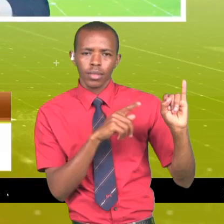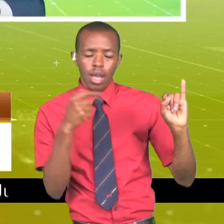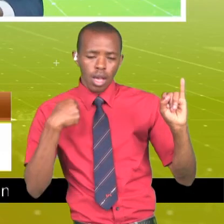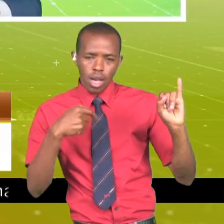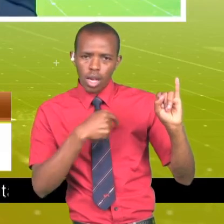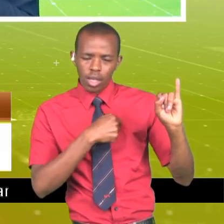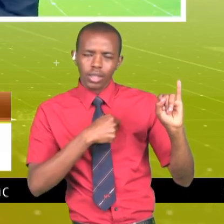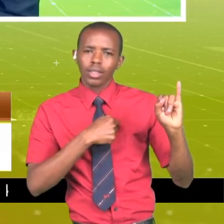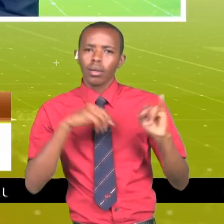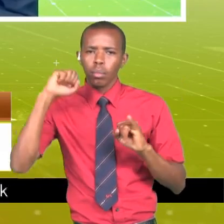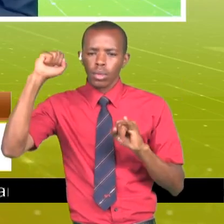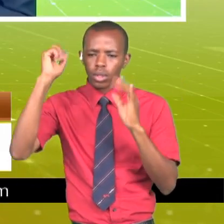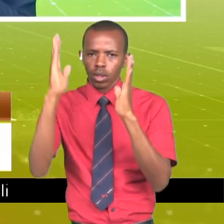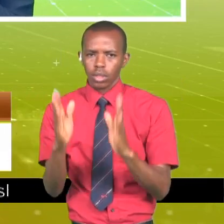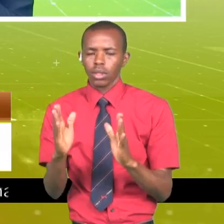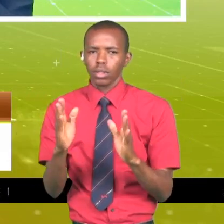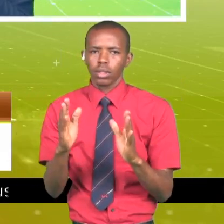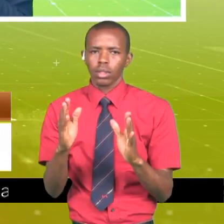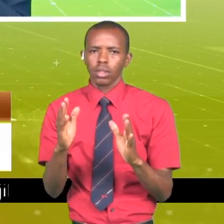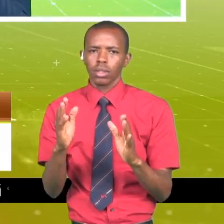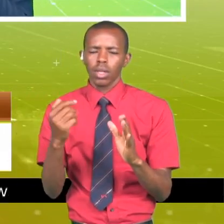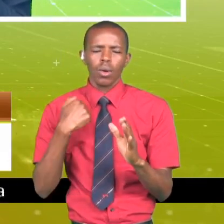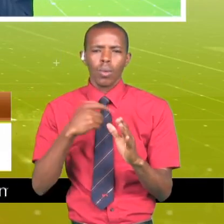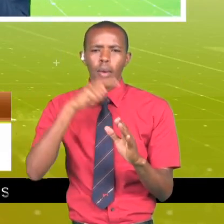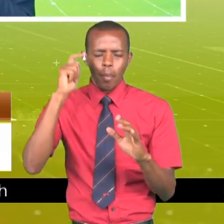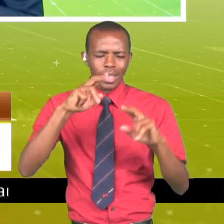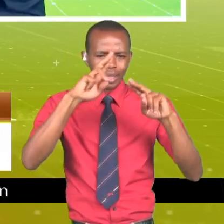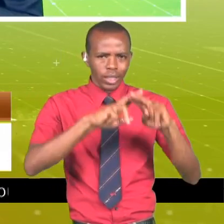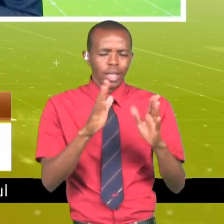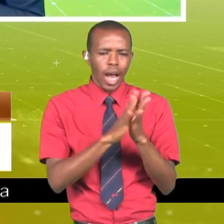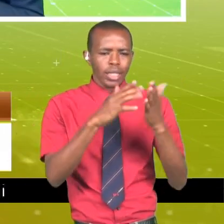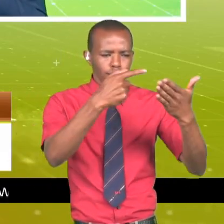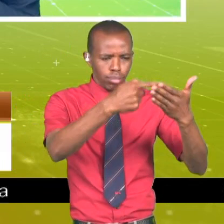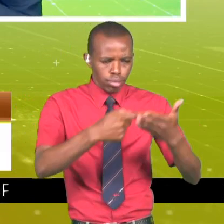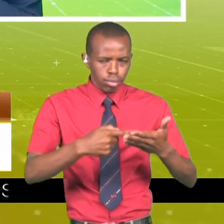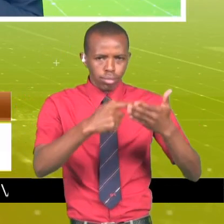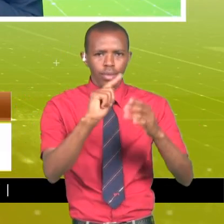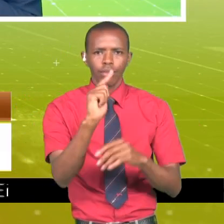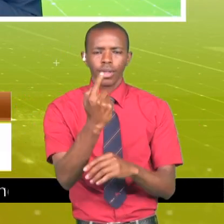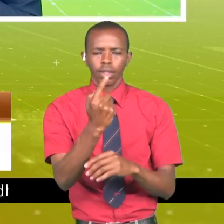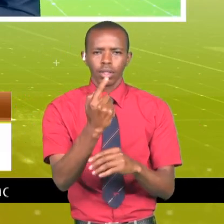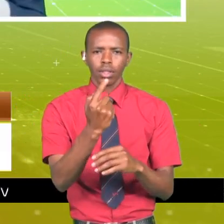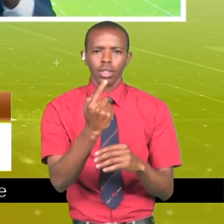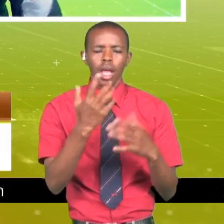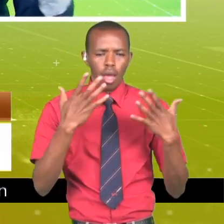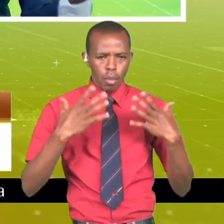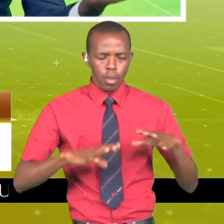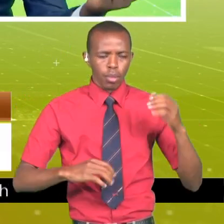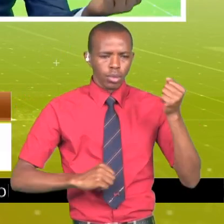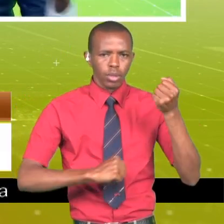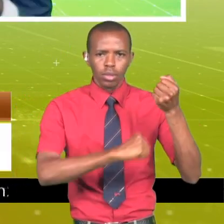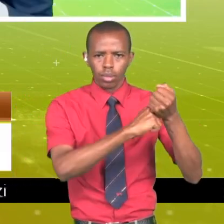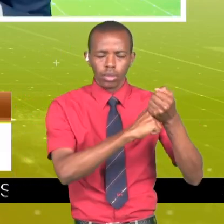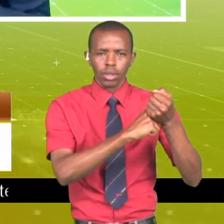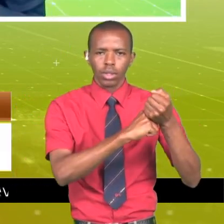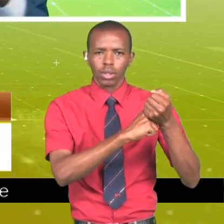wote wanasiasa, tunafaa kuketi tujaniliane kuanza. Kama ni wale watu ambao ni wa murengo, tuseme